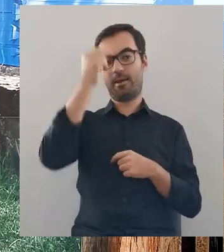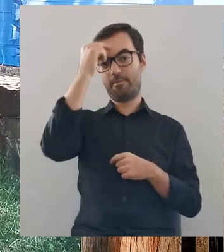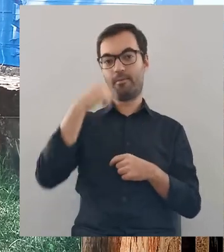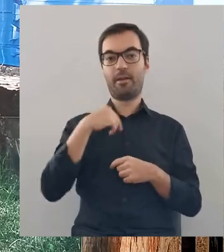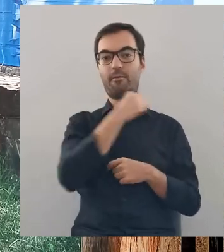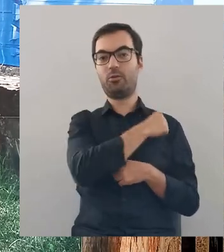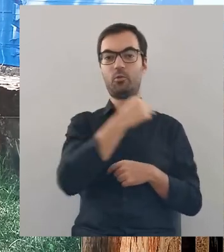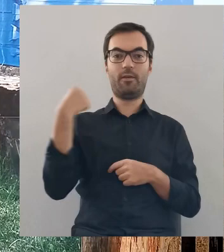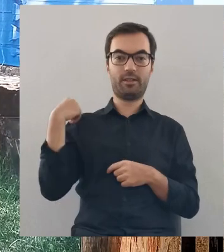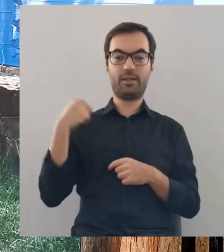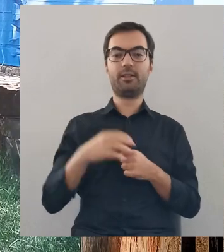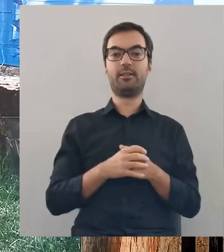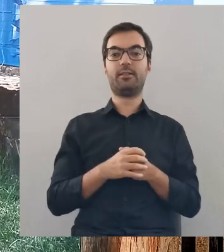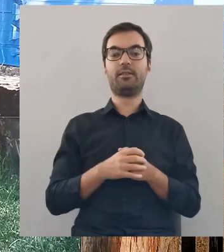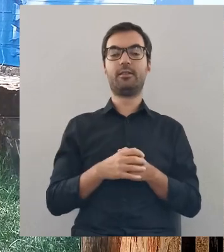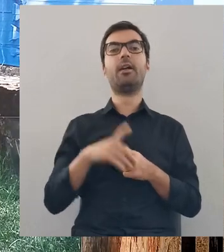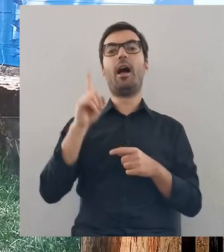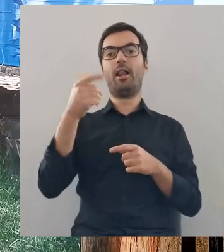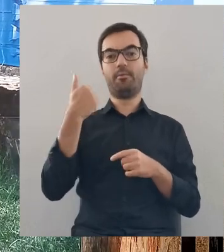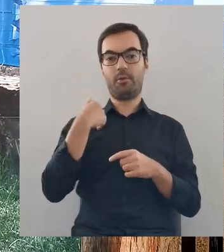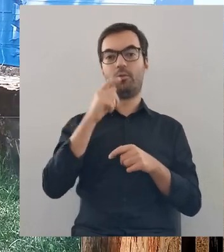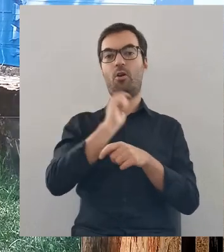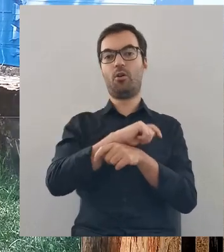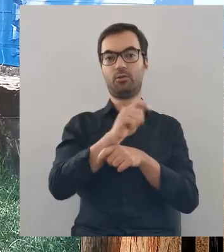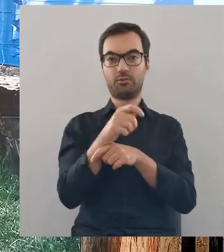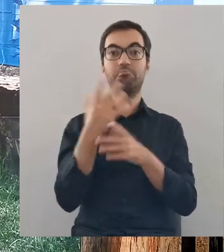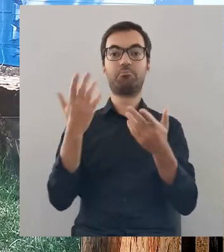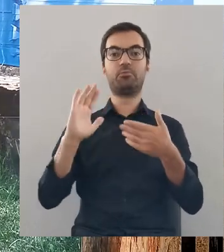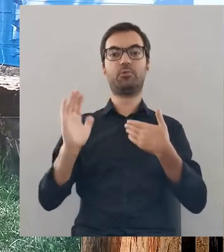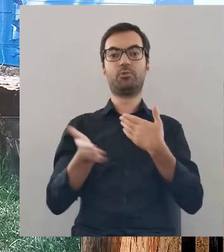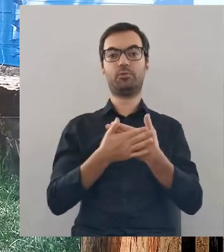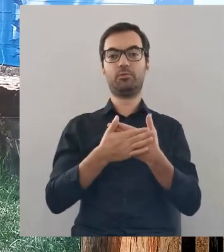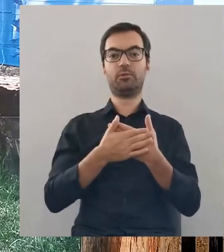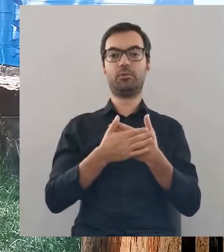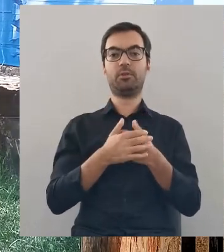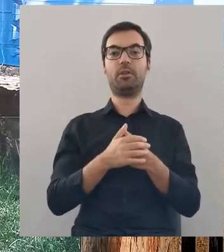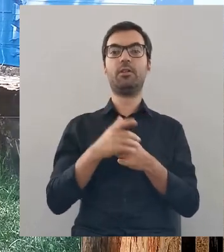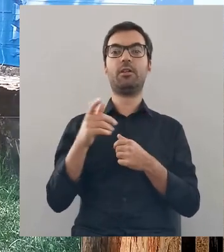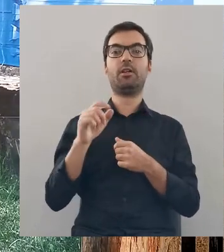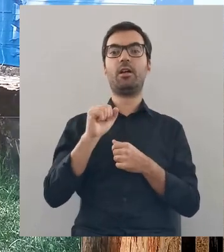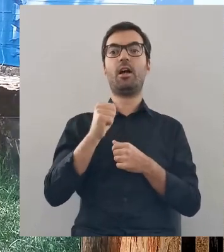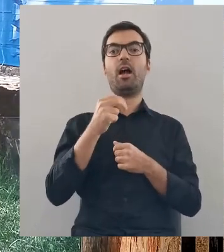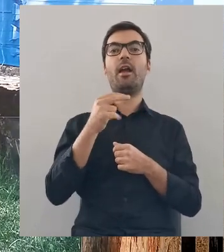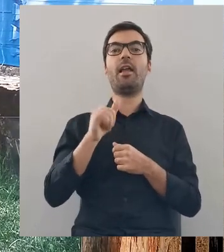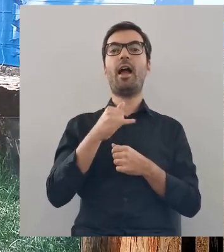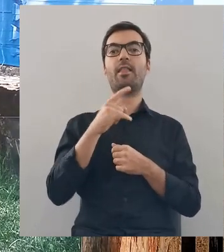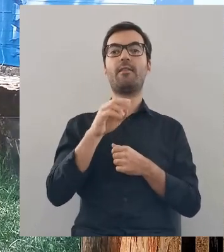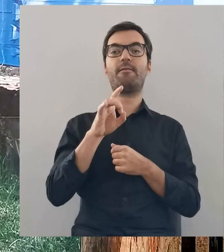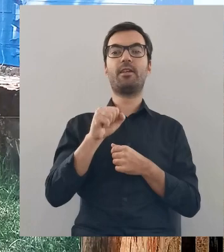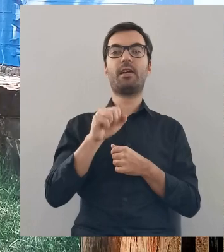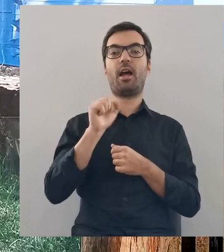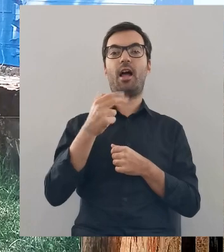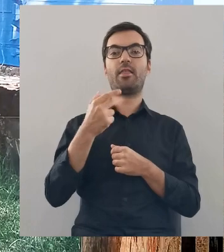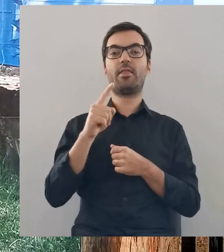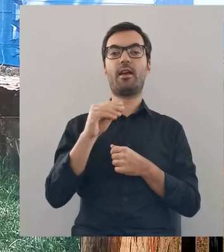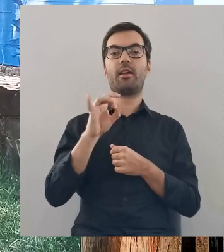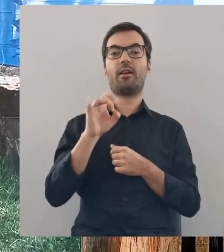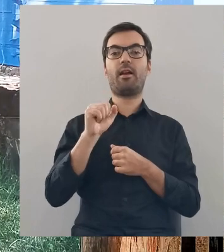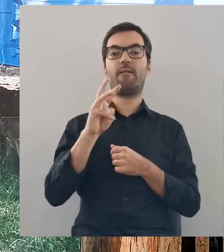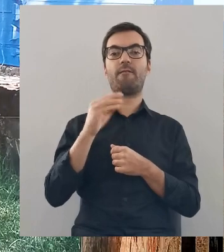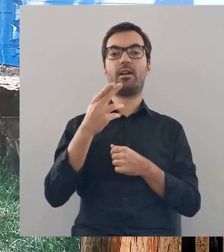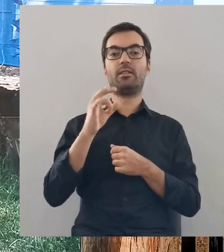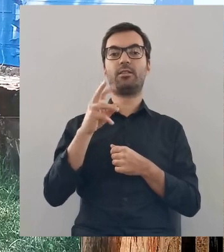prawosławnym, ale pewnie do tego wrócę. Ale został ochrzczony i ożenił się z królem Polski, Jadwigą Andegaweńską,